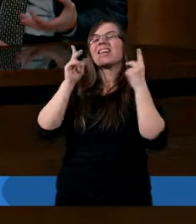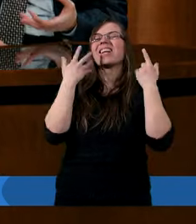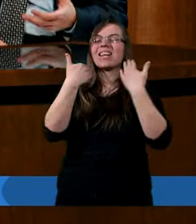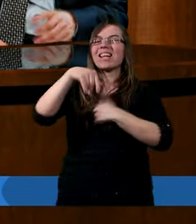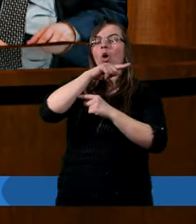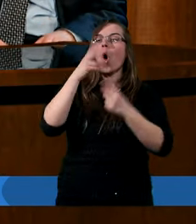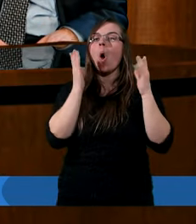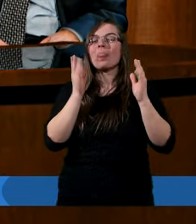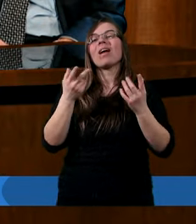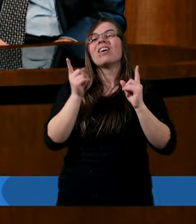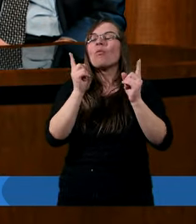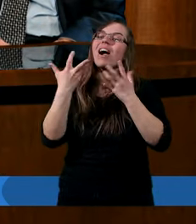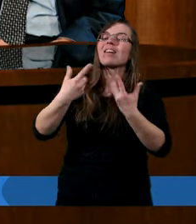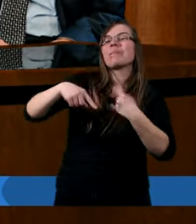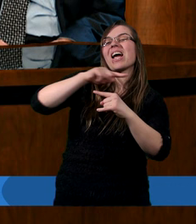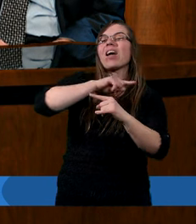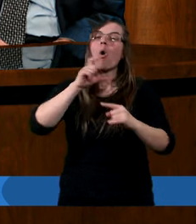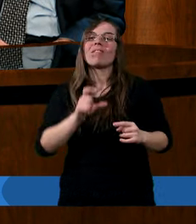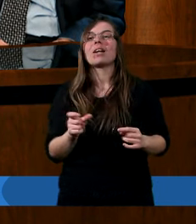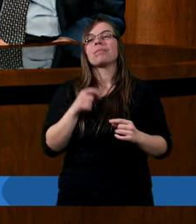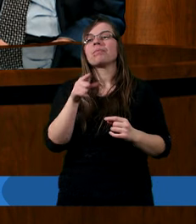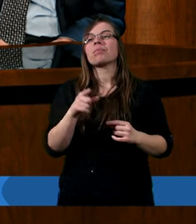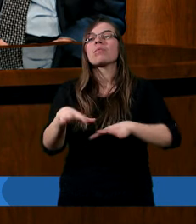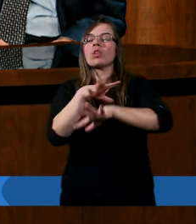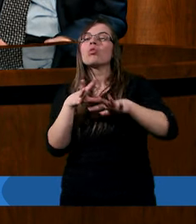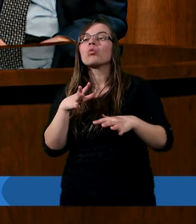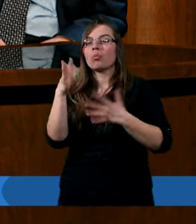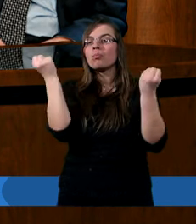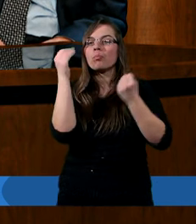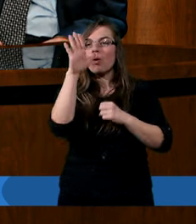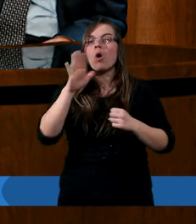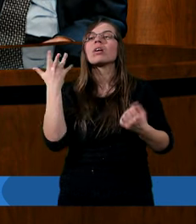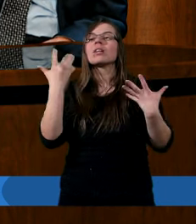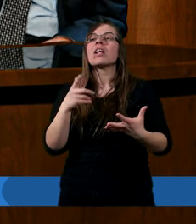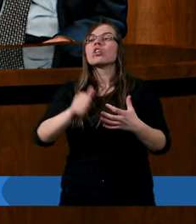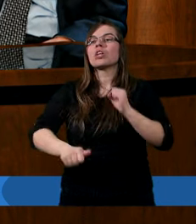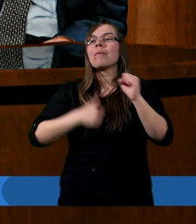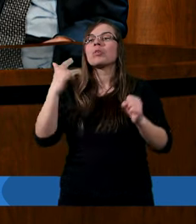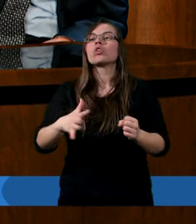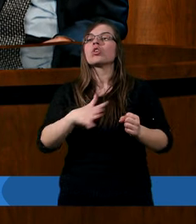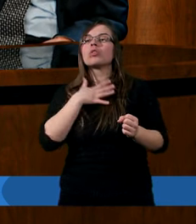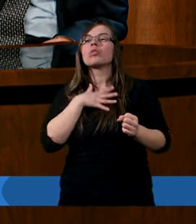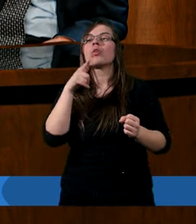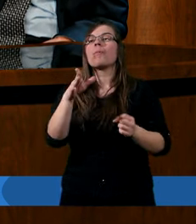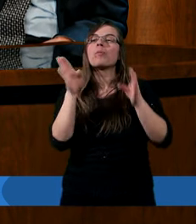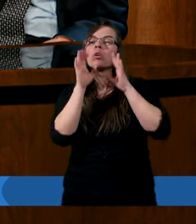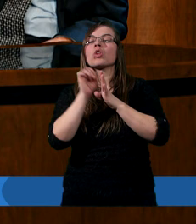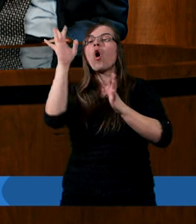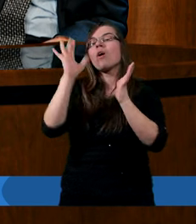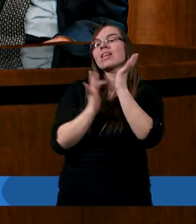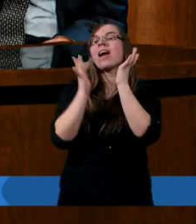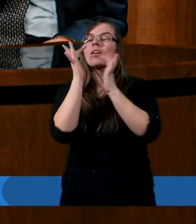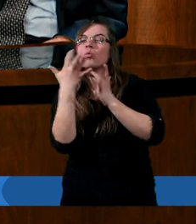było człowiekowi dobrze. Natomiast Duch Boży ma sprawić, żebyśmy uczyli się podobieństwa do